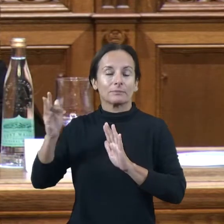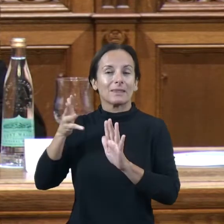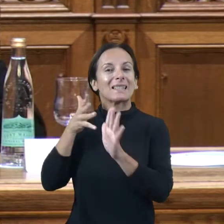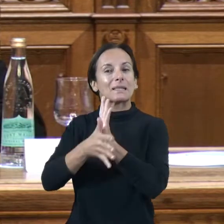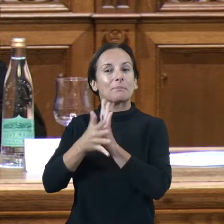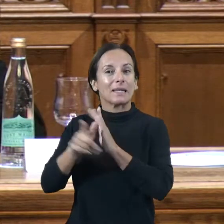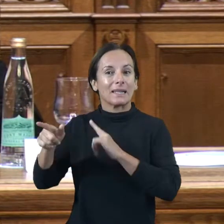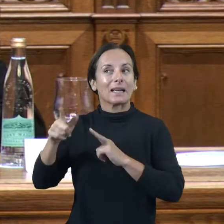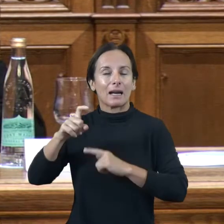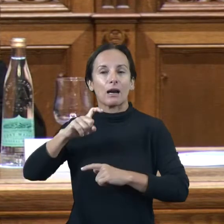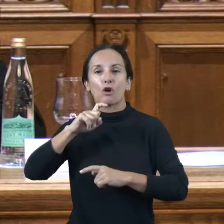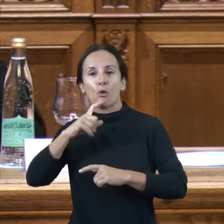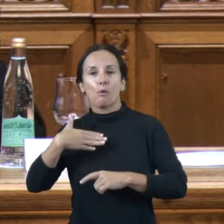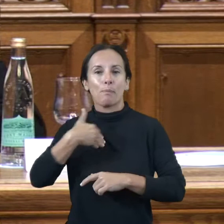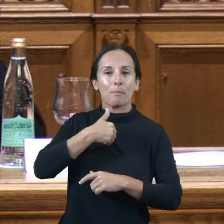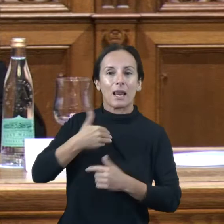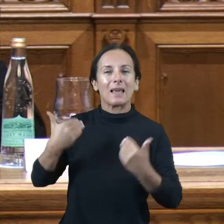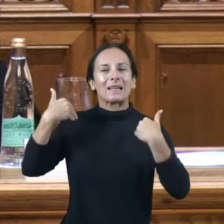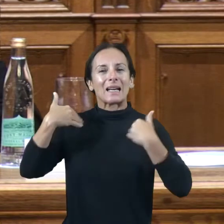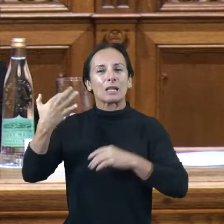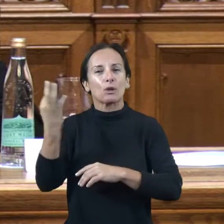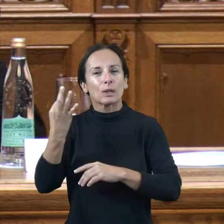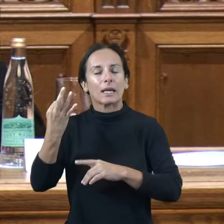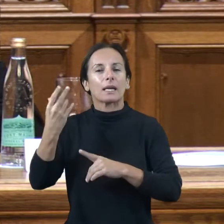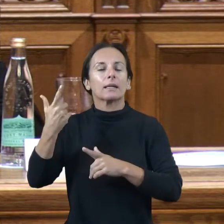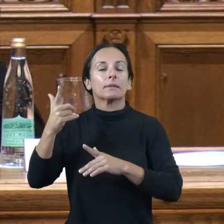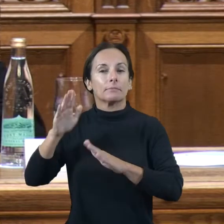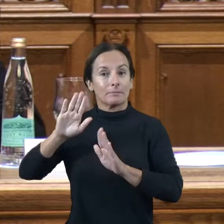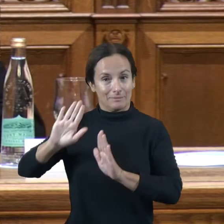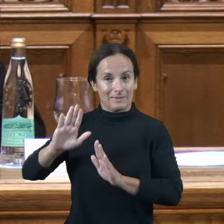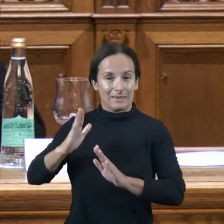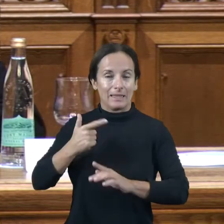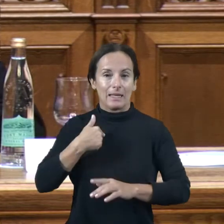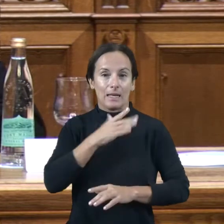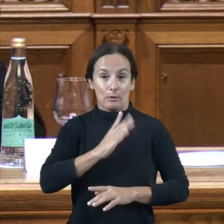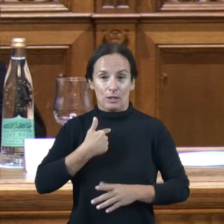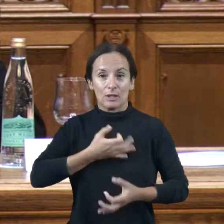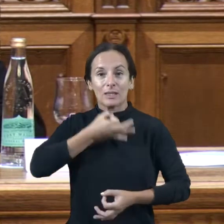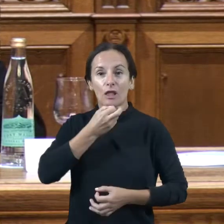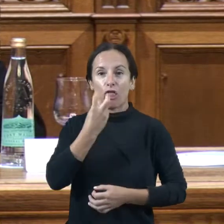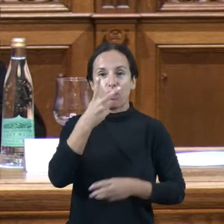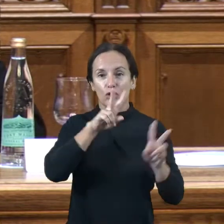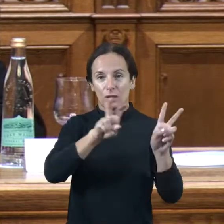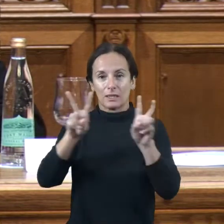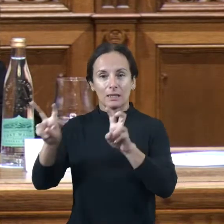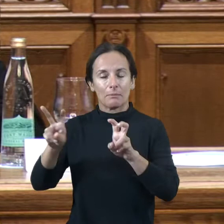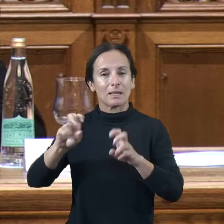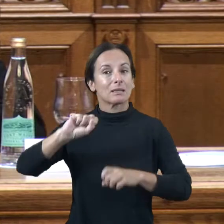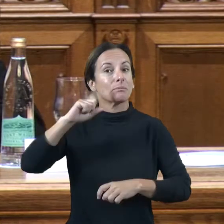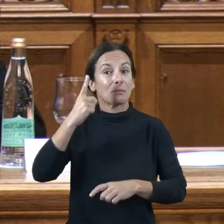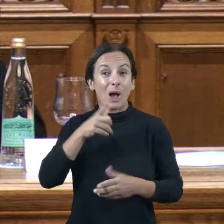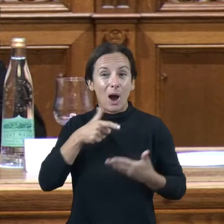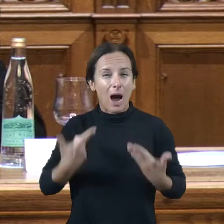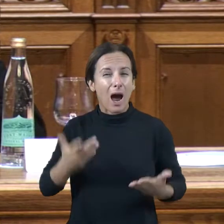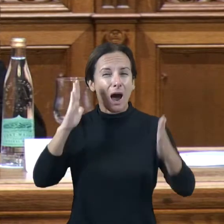què serà, en què consistirà i quina funció en tendrà aquest Consell d'Esport, és dos temes. Per una banda, crec que, ara més que mai, l'esport